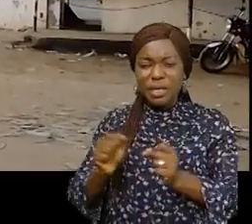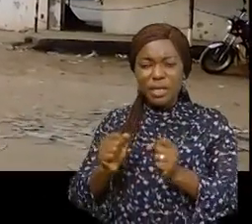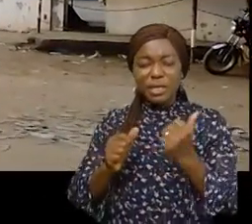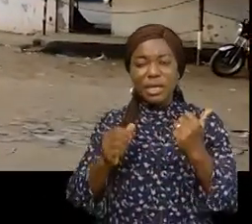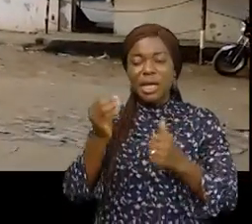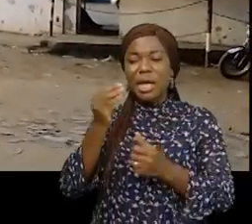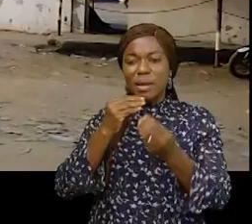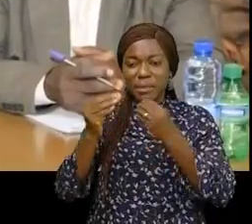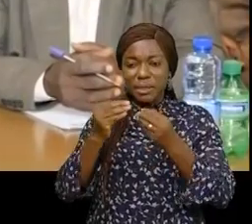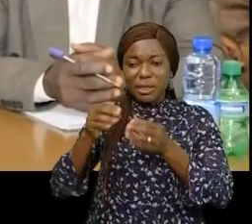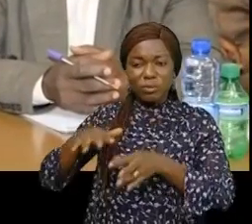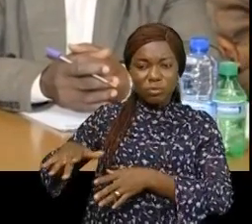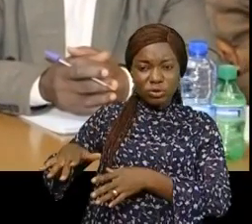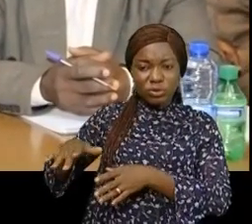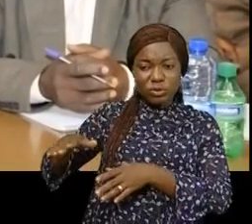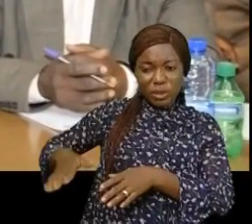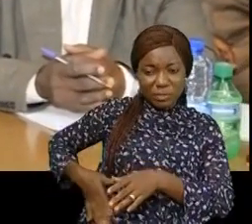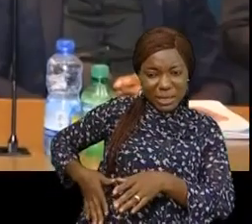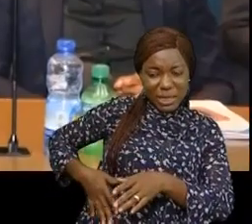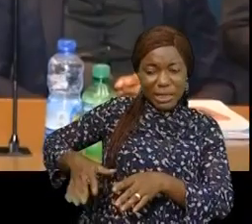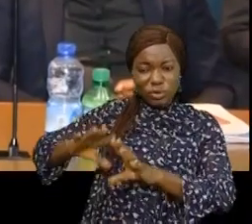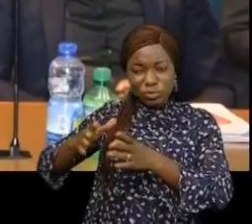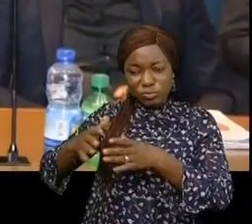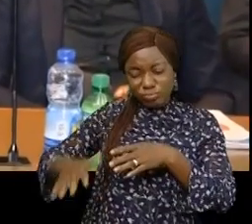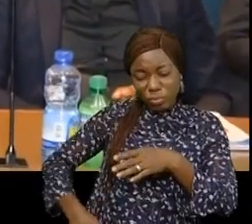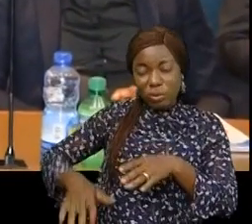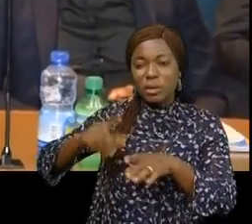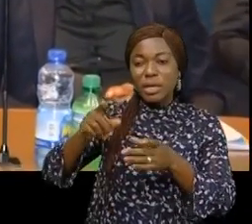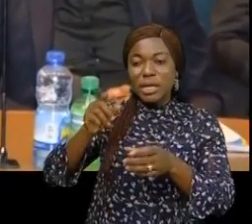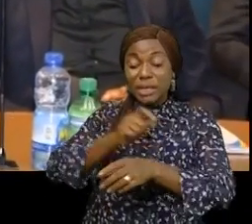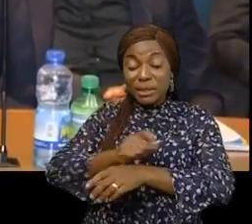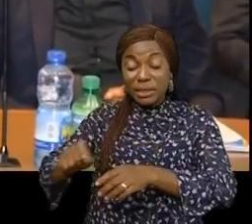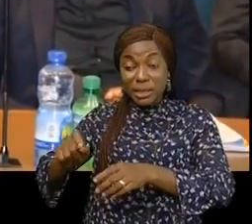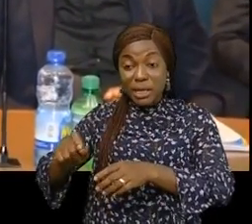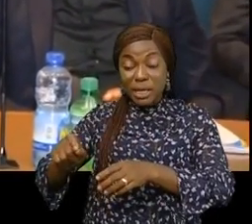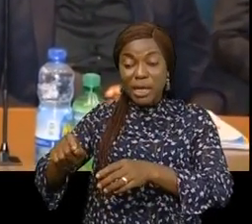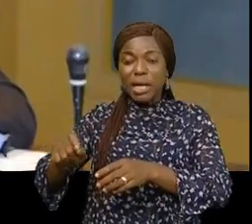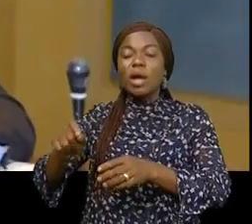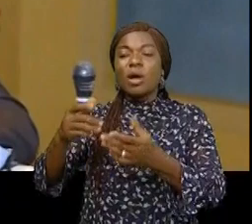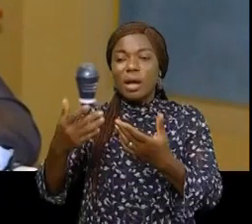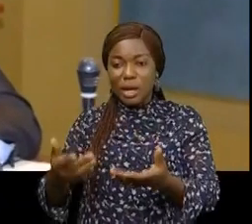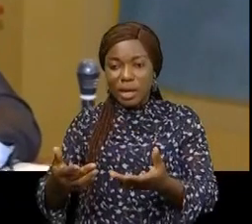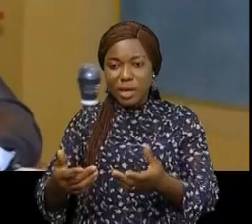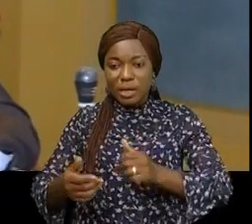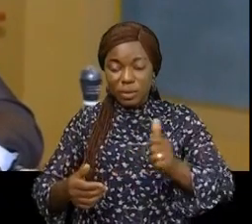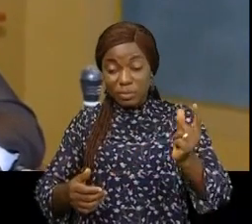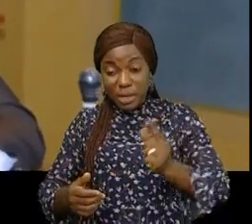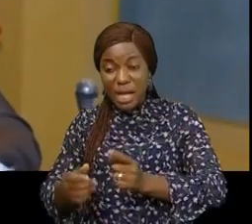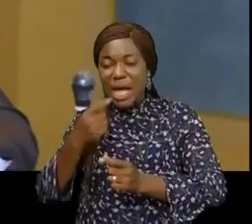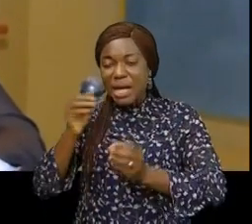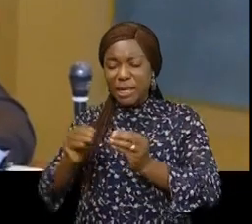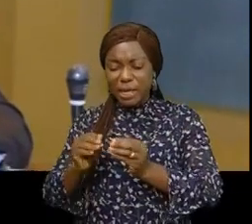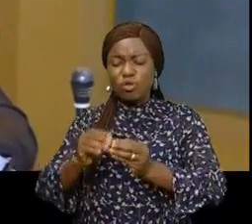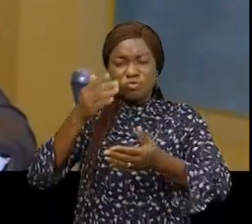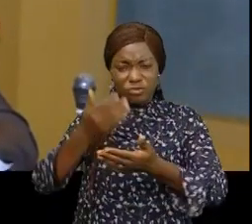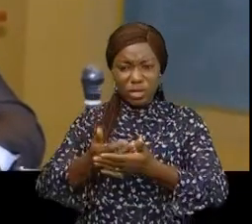les entrepôts pour vérifier les prises appliquées, le directeur de cabinet du ministre de l'économie nationale, Guylain Maléré, a réuni les